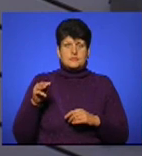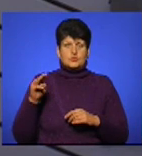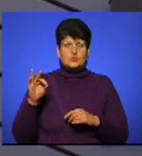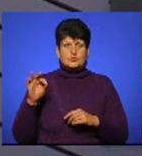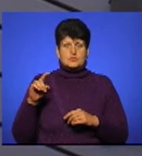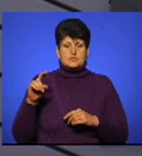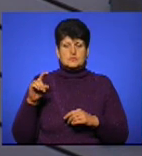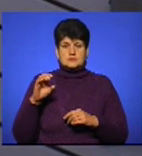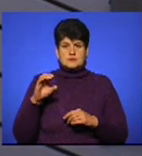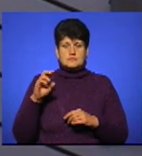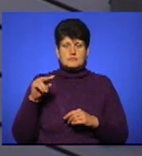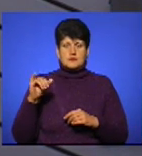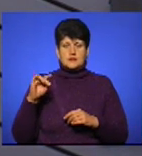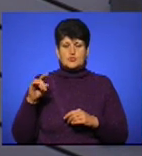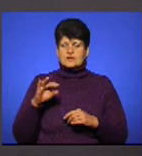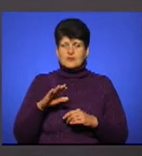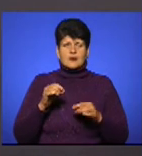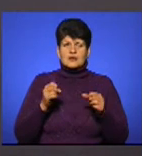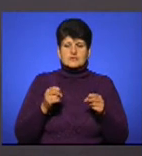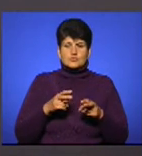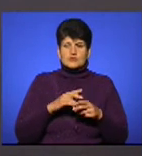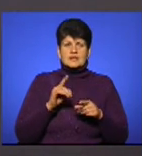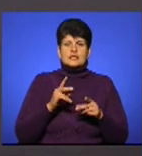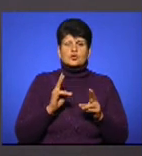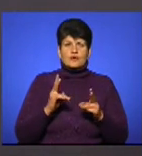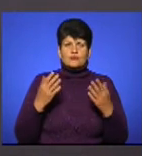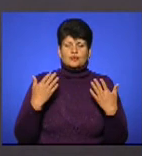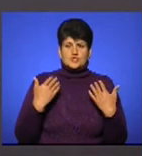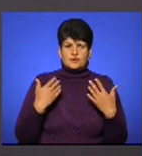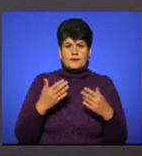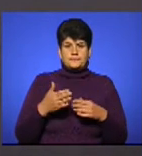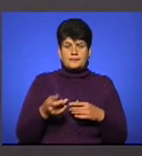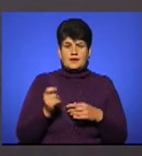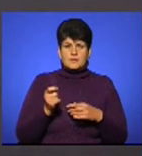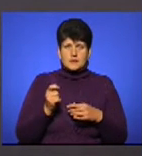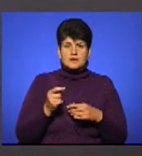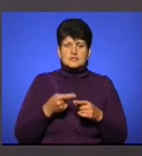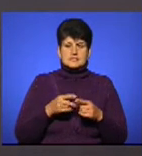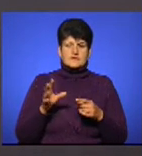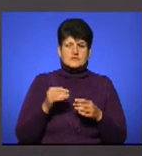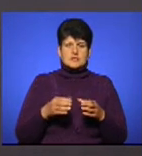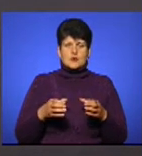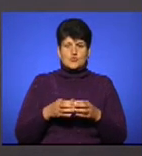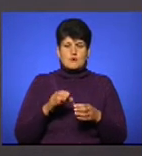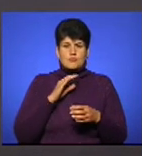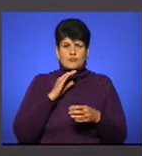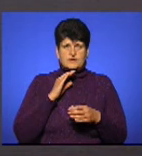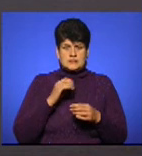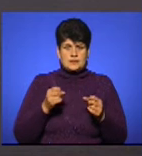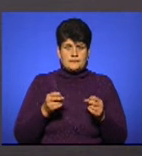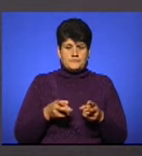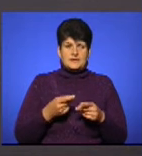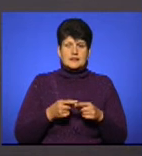Ризикують, власне, не тільки ті, хто там відпочиває чи рибалить. Є ціла група професійного ризику, це, наприклад,